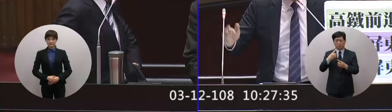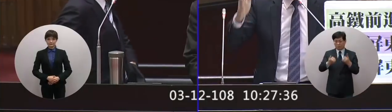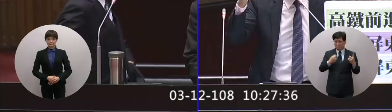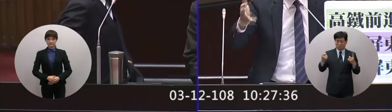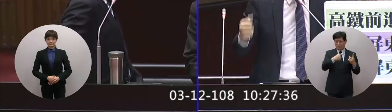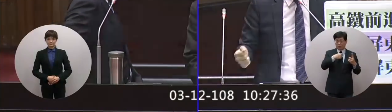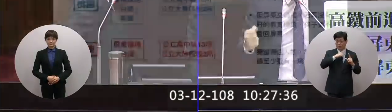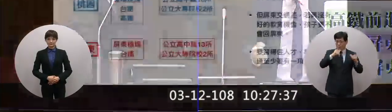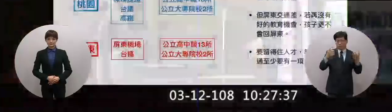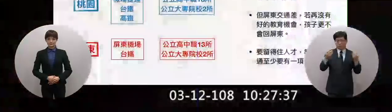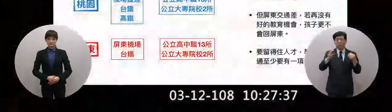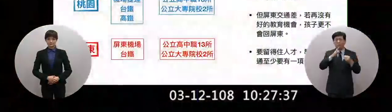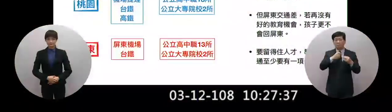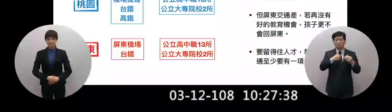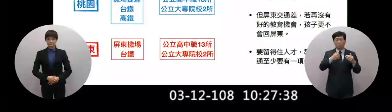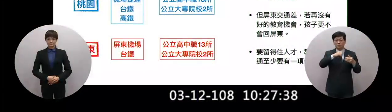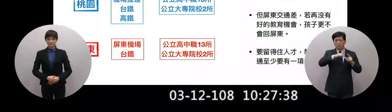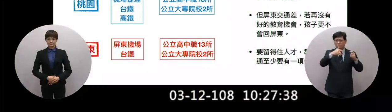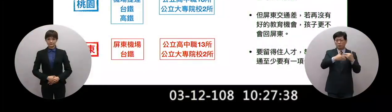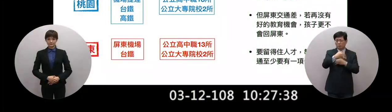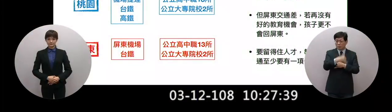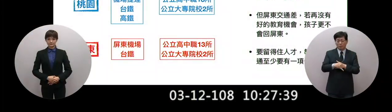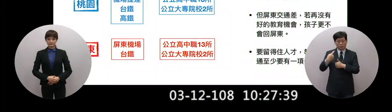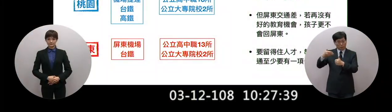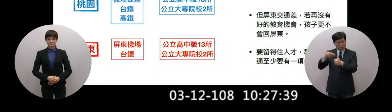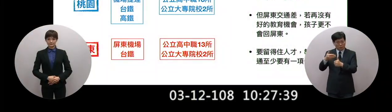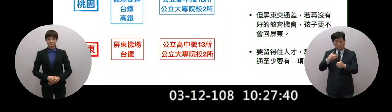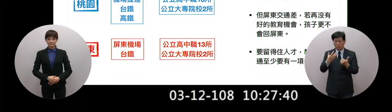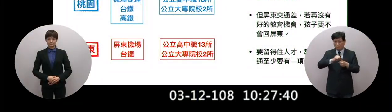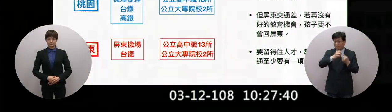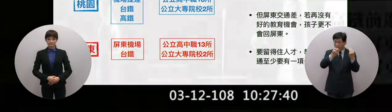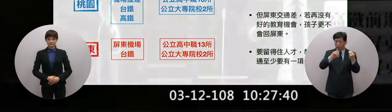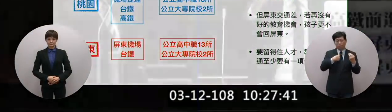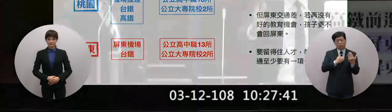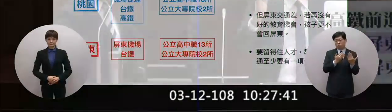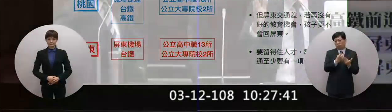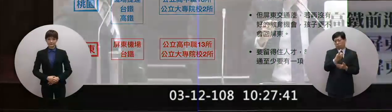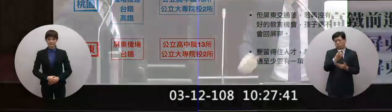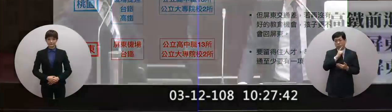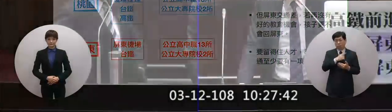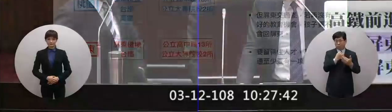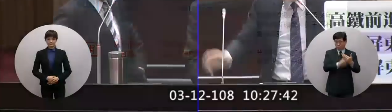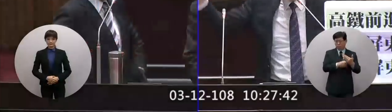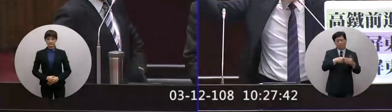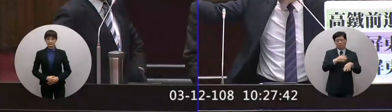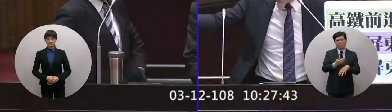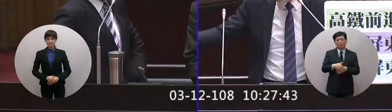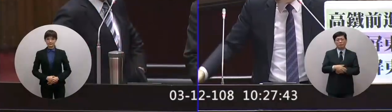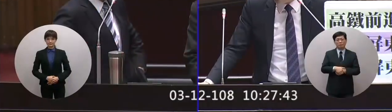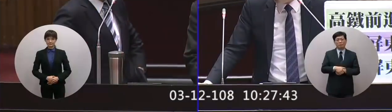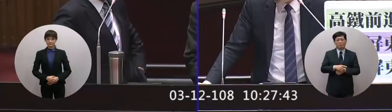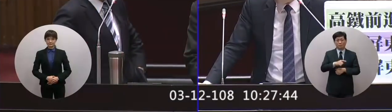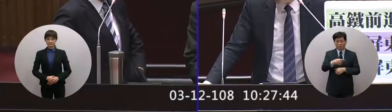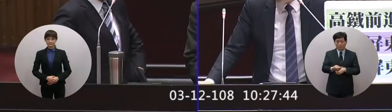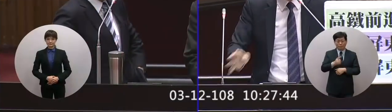那麼多但是屏東的交通不好阿嬤沒有經過教育我們的小孩沒有在在地讀書他以後就不會回來所以我們來